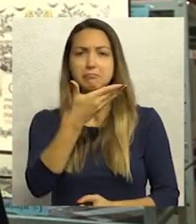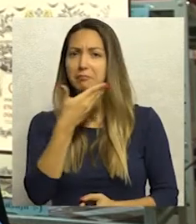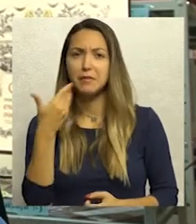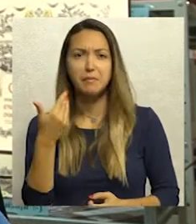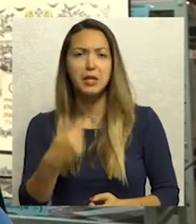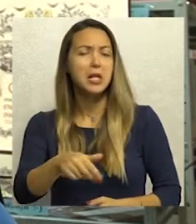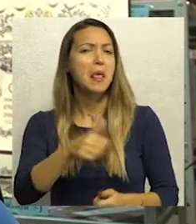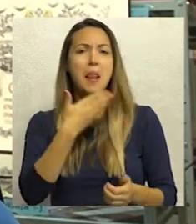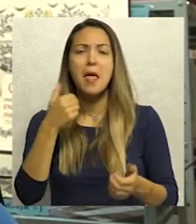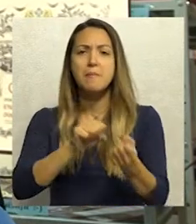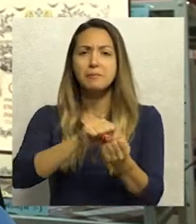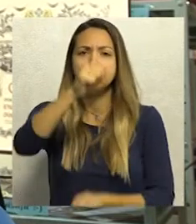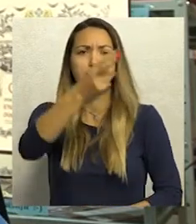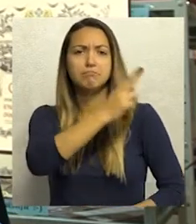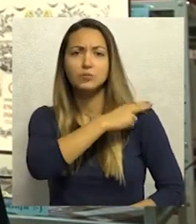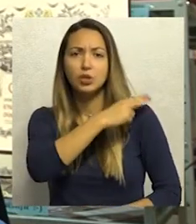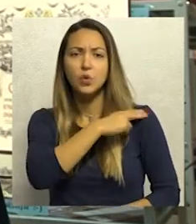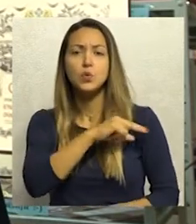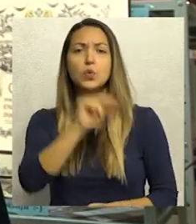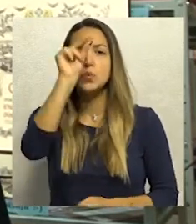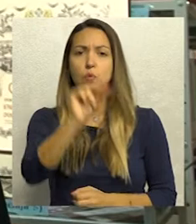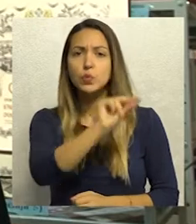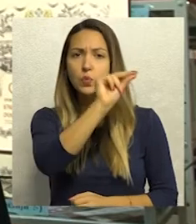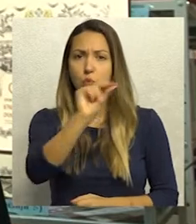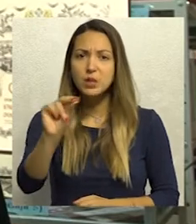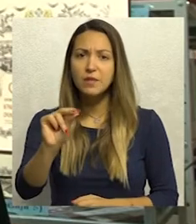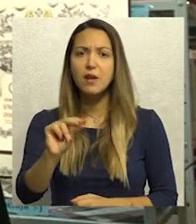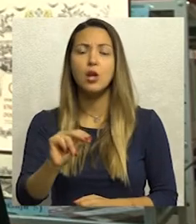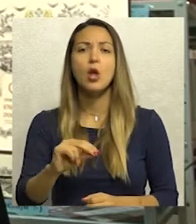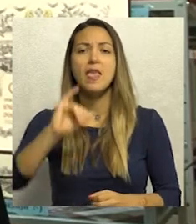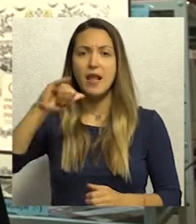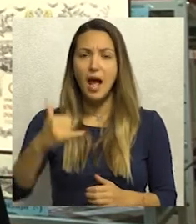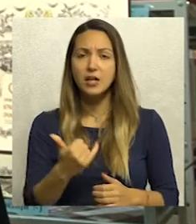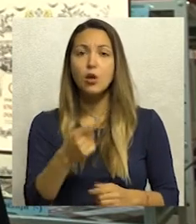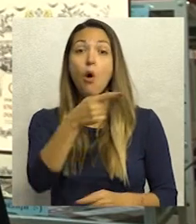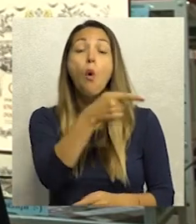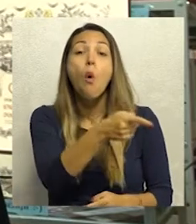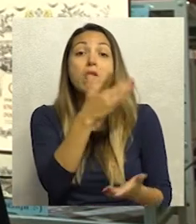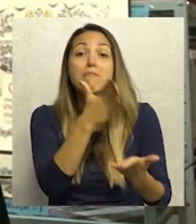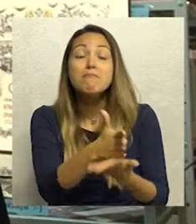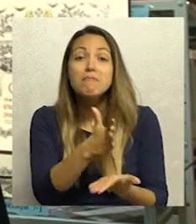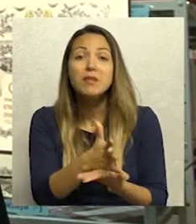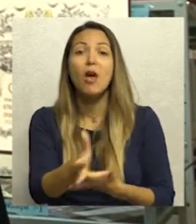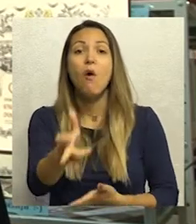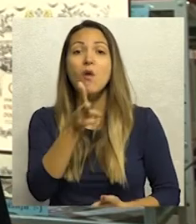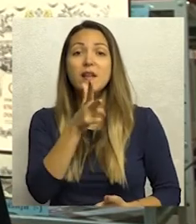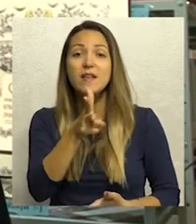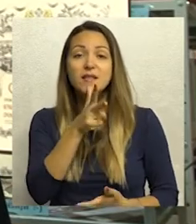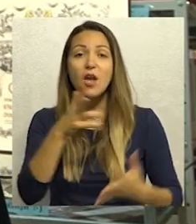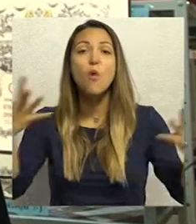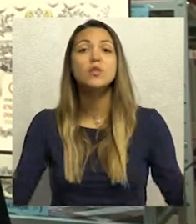u crkvenoj mitropolijskoj jerarhiji, je bio inicijator osnivanja te čitaonice.